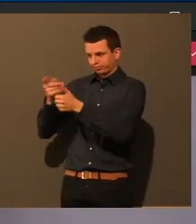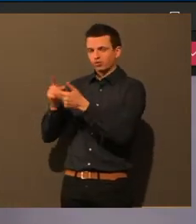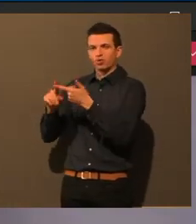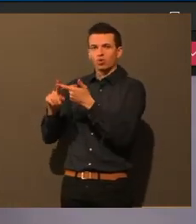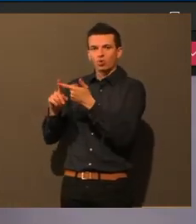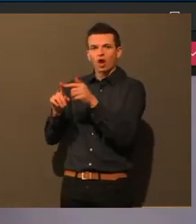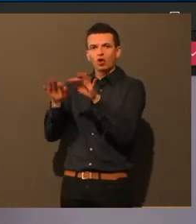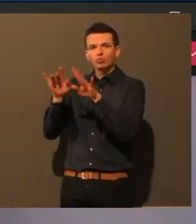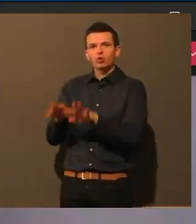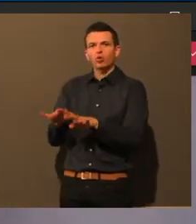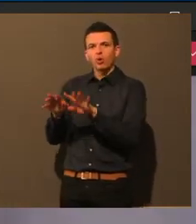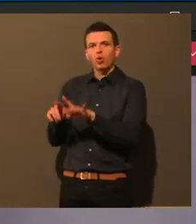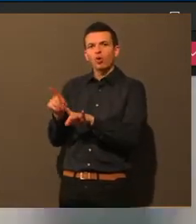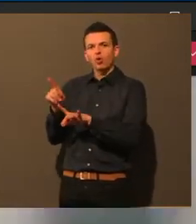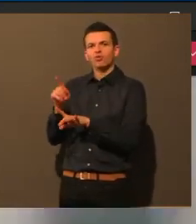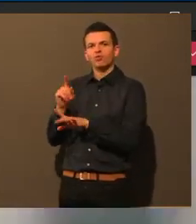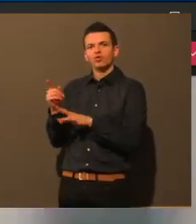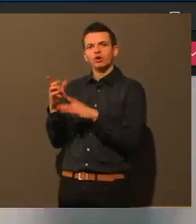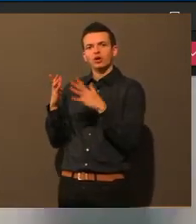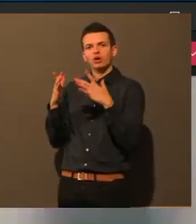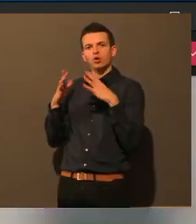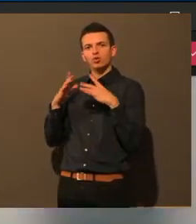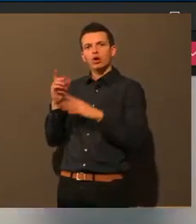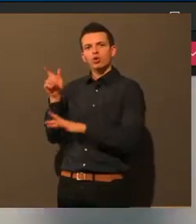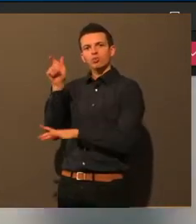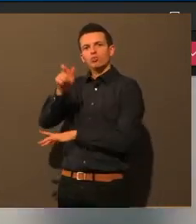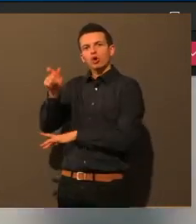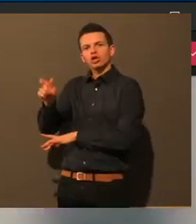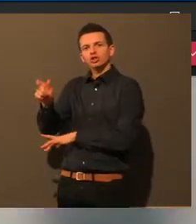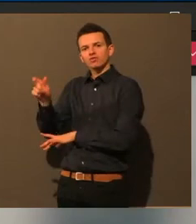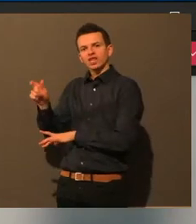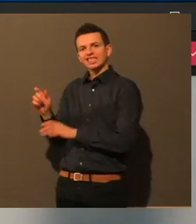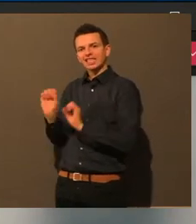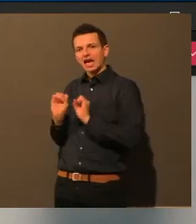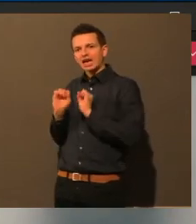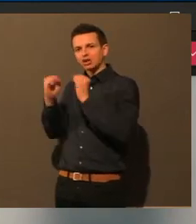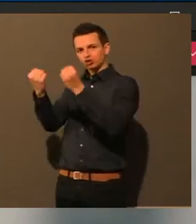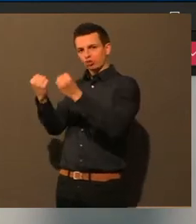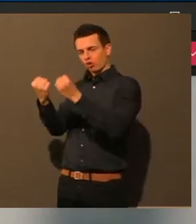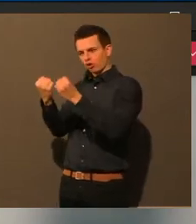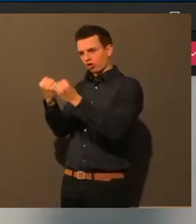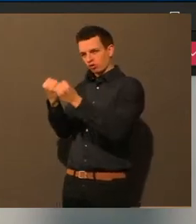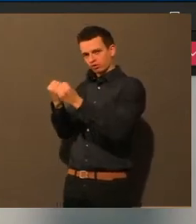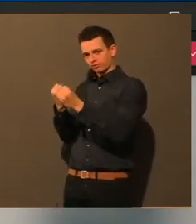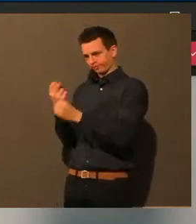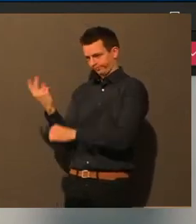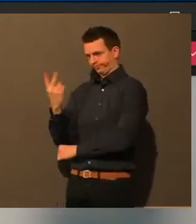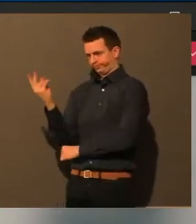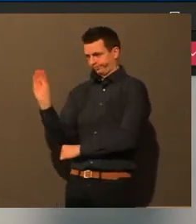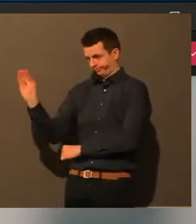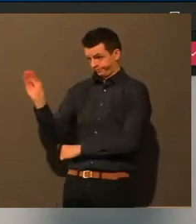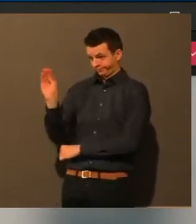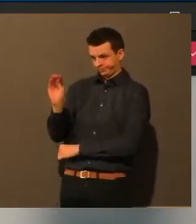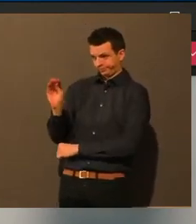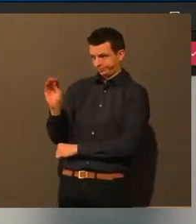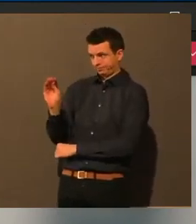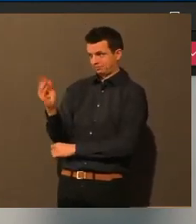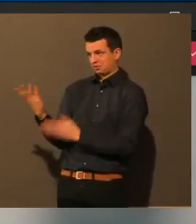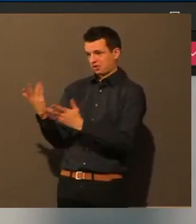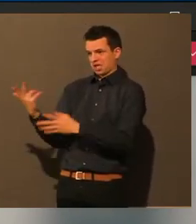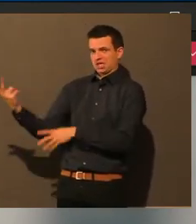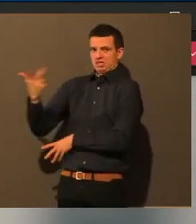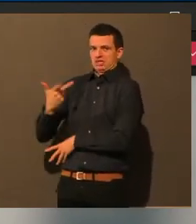mal, ob wir da noch was auf die Füße stellen. Wie gesagt, Weihnachten steht wirklich kurz vor der Tür, aber vielleicht kann man ja dann noch was